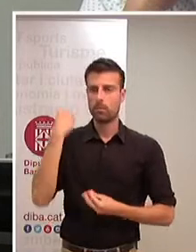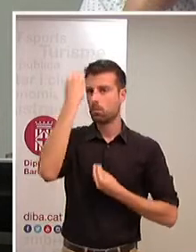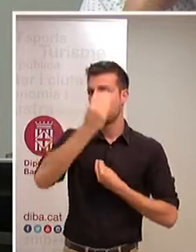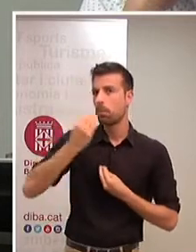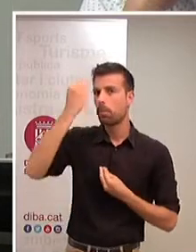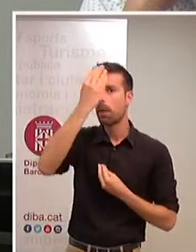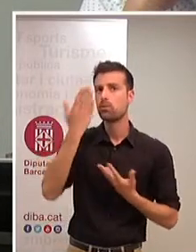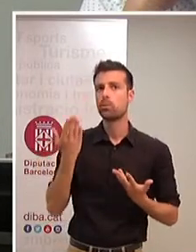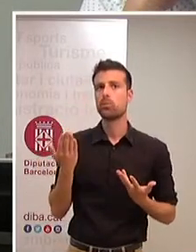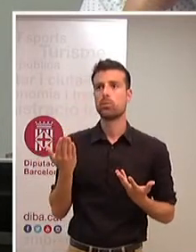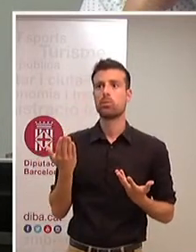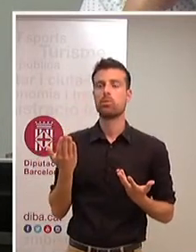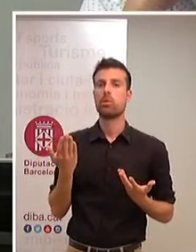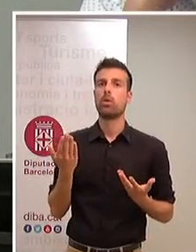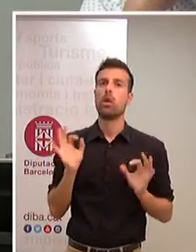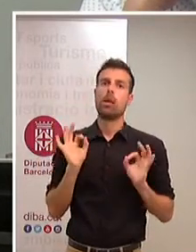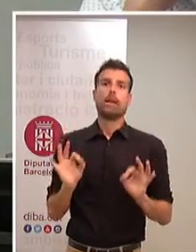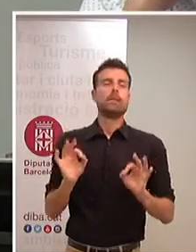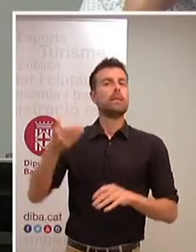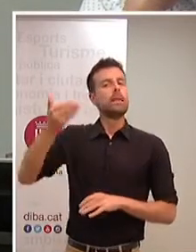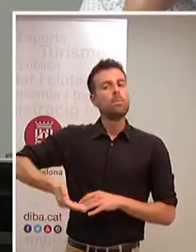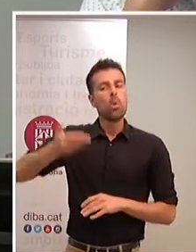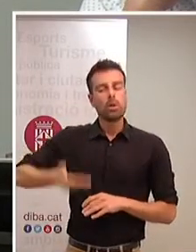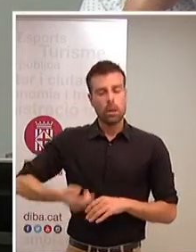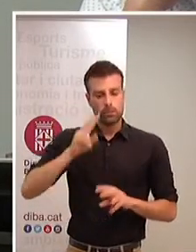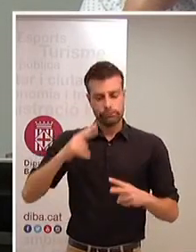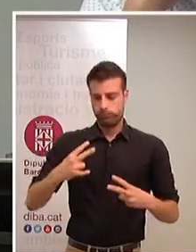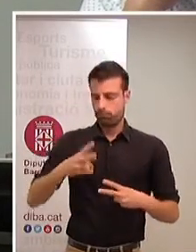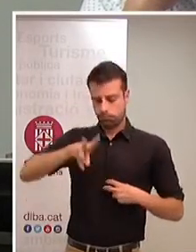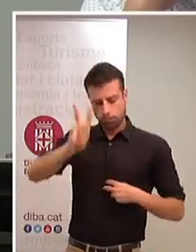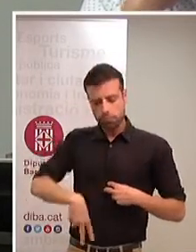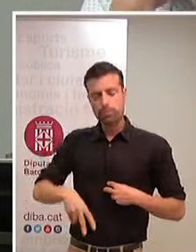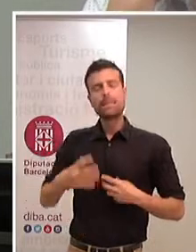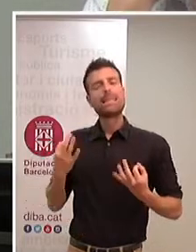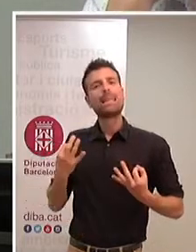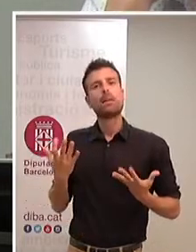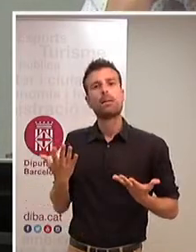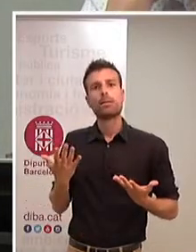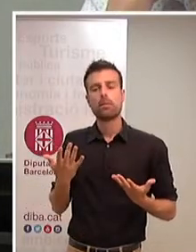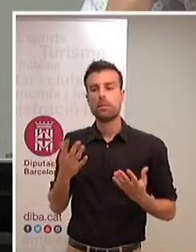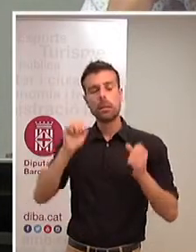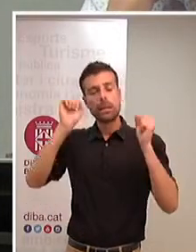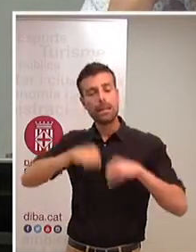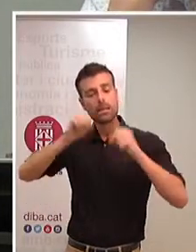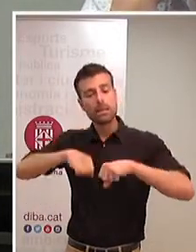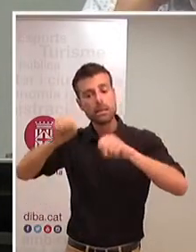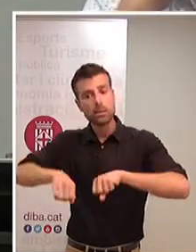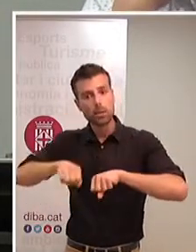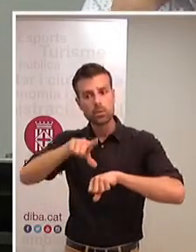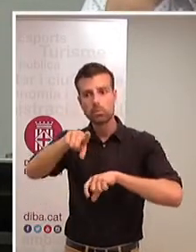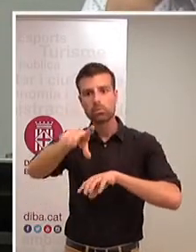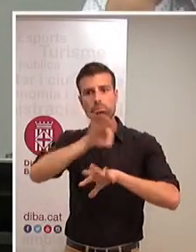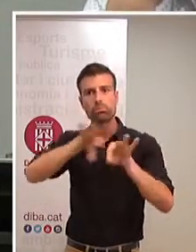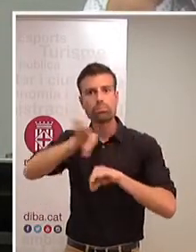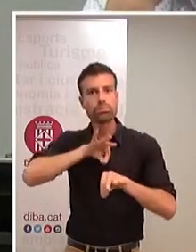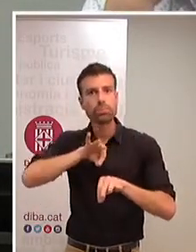és important reconèixer que no sempre les decisions que un pren quan